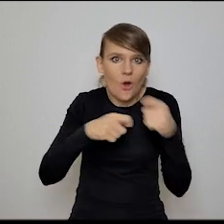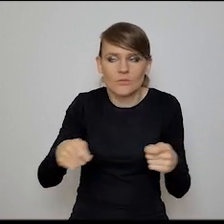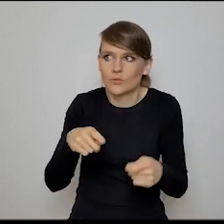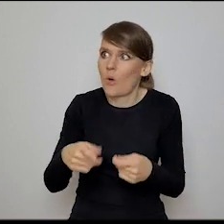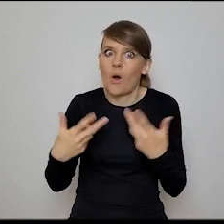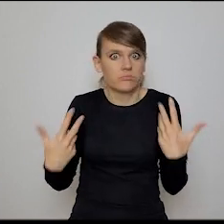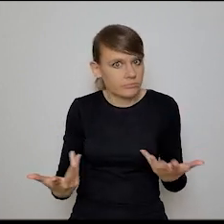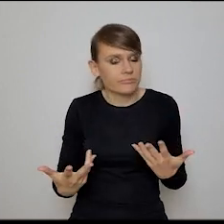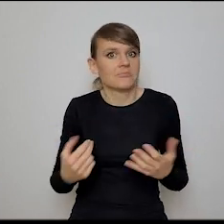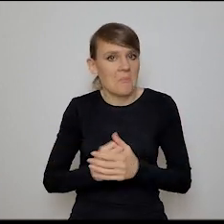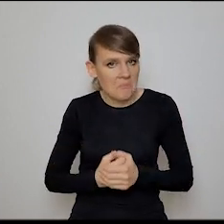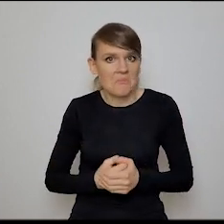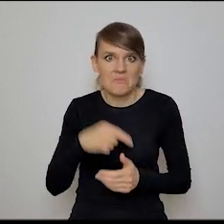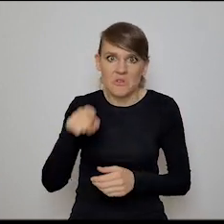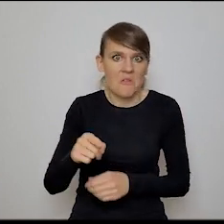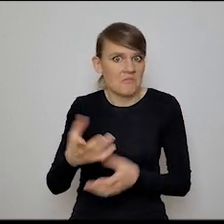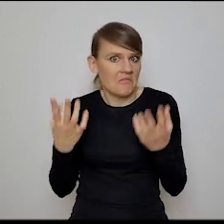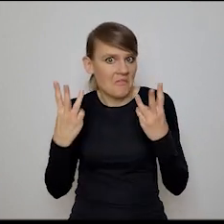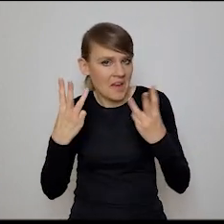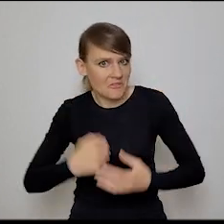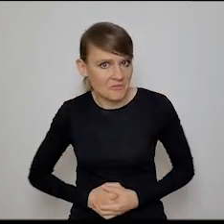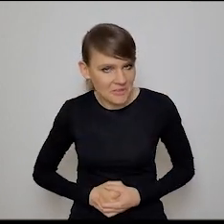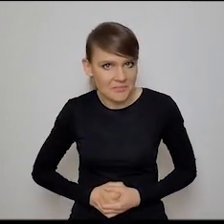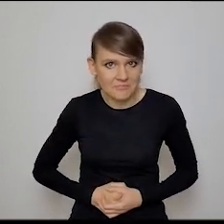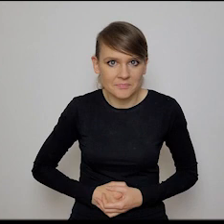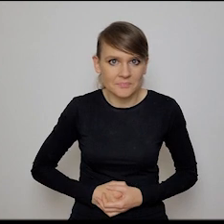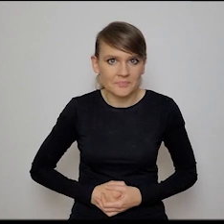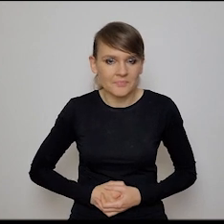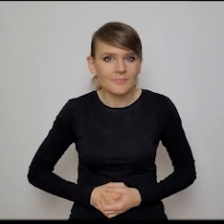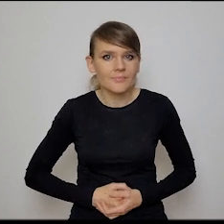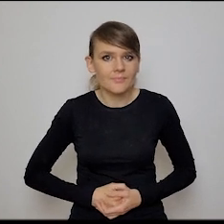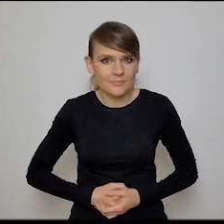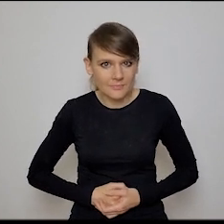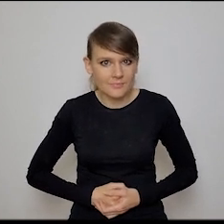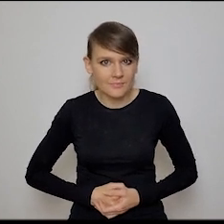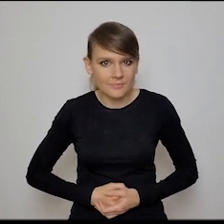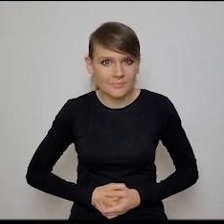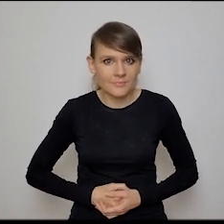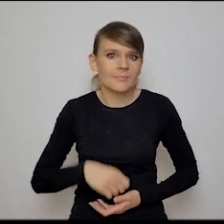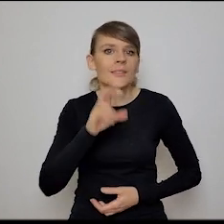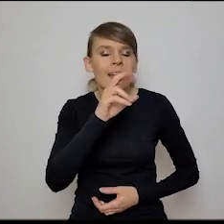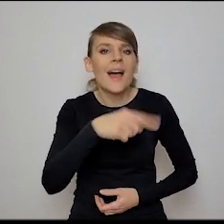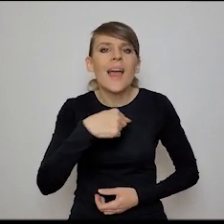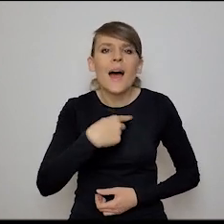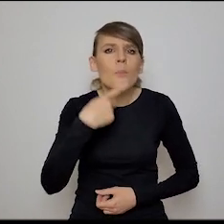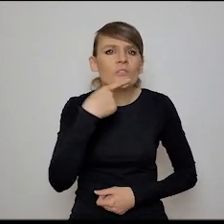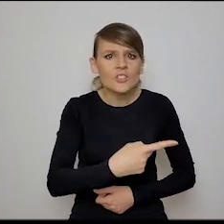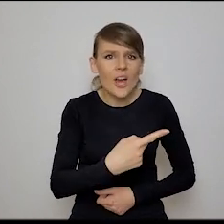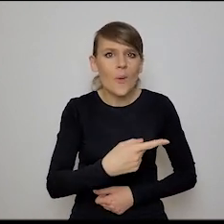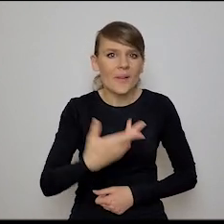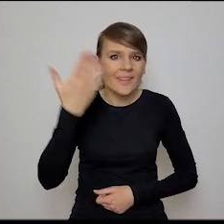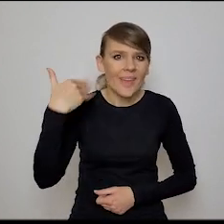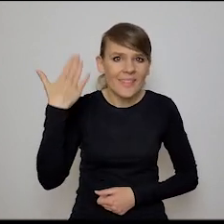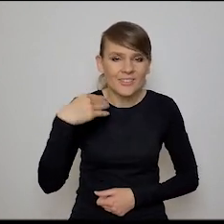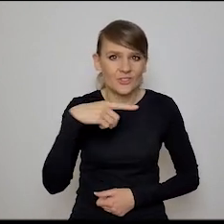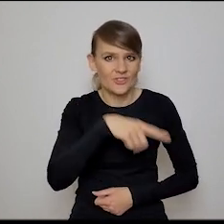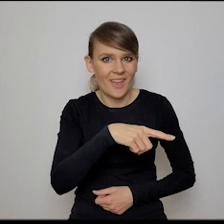no to kurczę, no to jest jakaś duża sprawa. To jest navigacja, że ja niedawno się zupełnie na przykład powiedziałam, że kiedyś właśnie ten